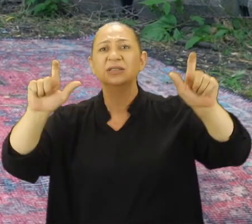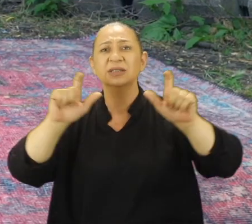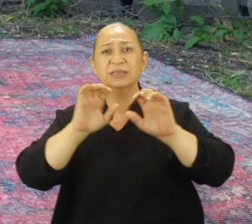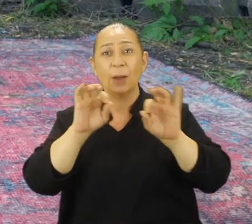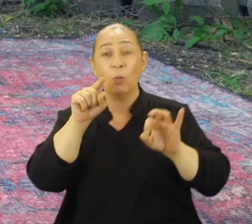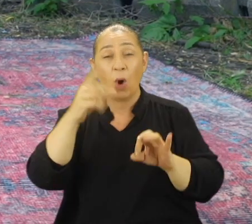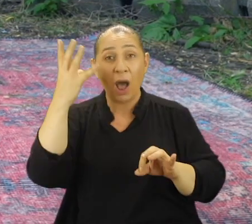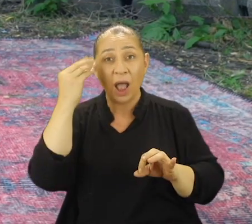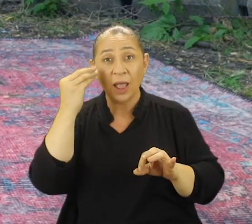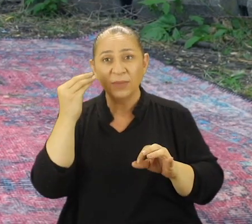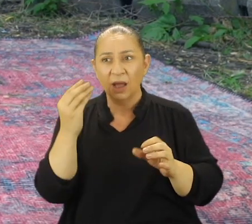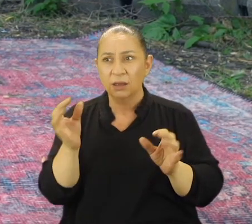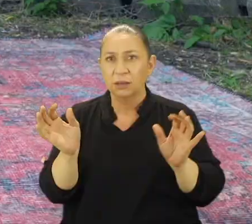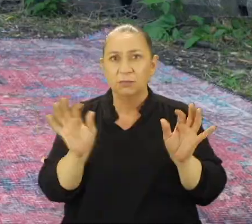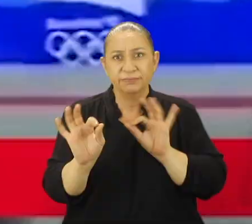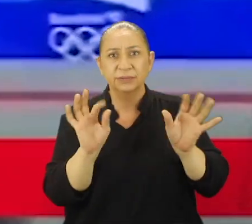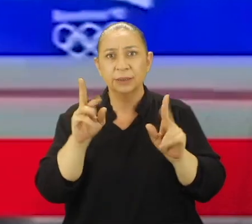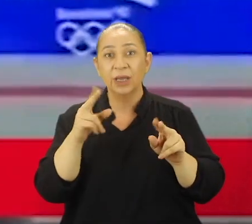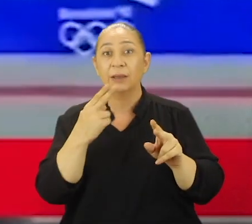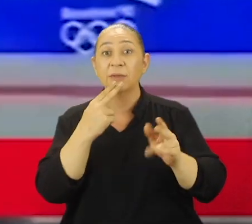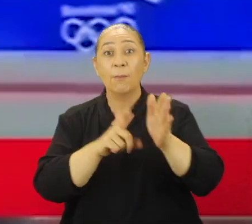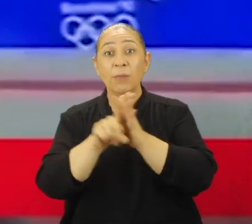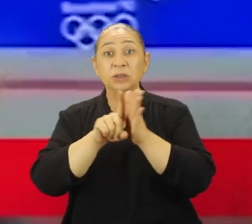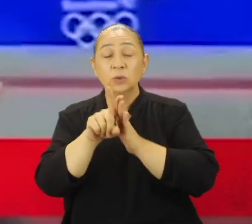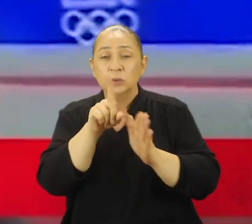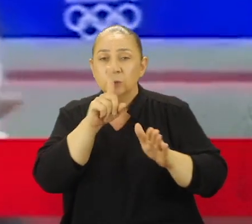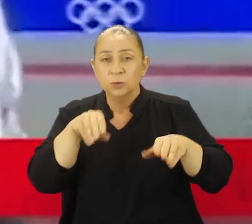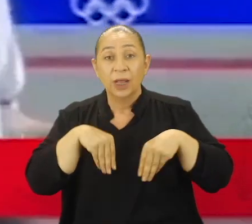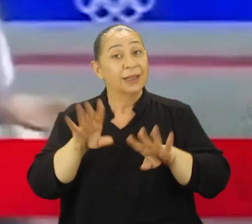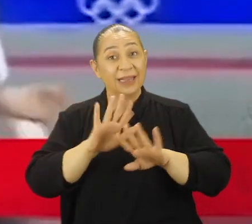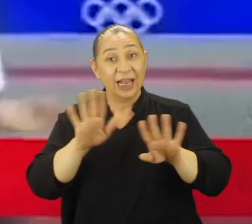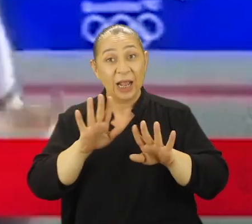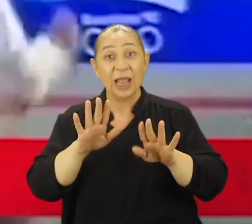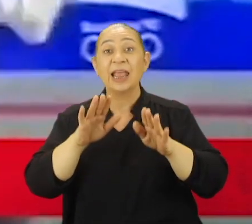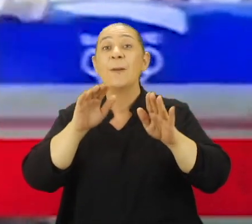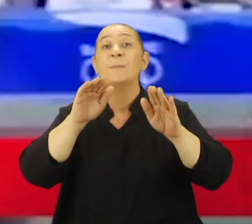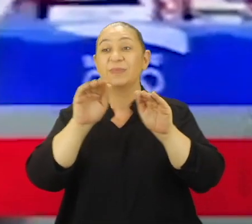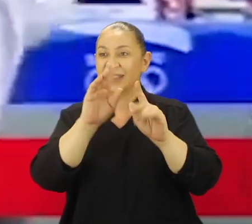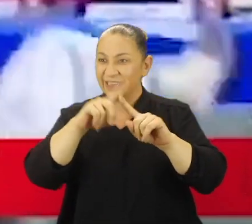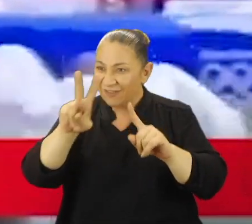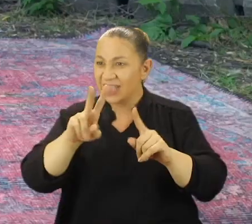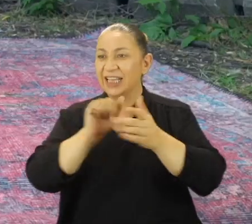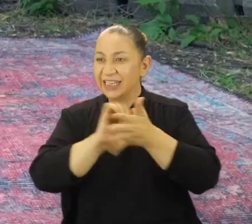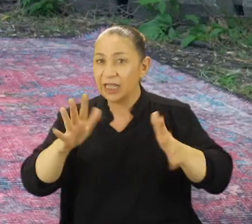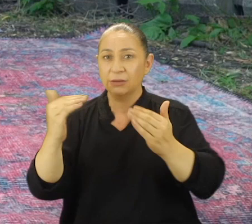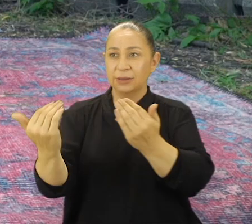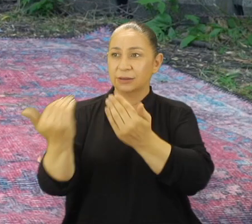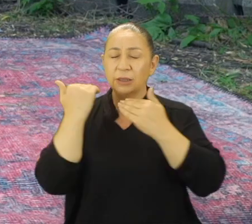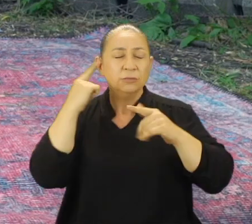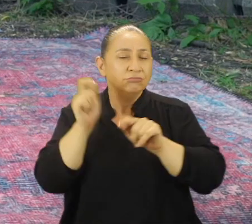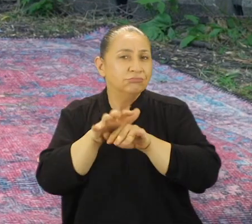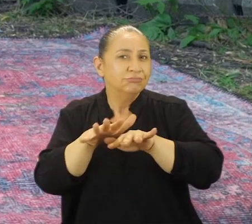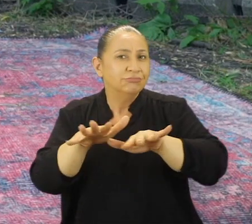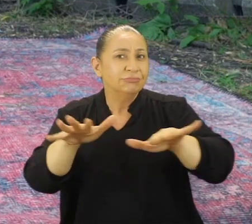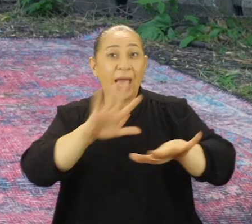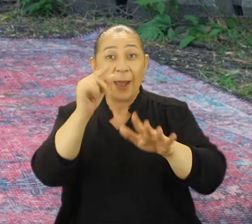aslında tam da bu anlamda tetikleyici rolde. Kadınlar başarılarını susarak değil, medyadan da destek alarak duyurmalı ve